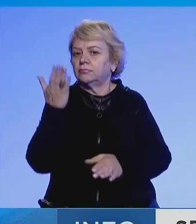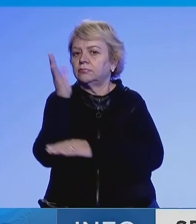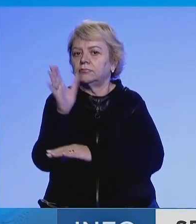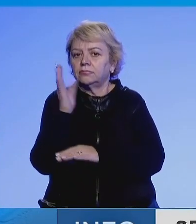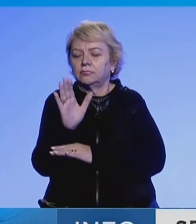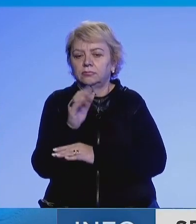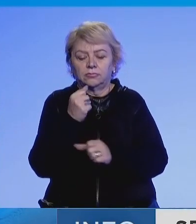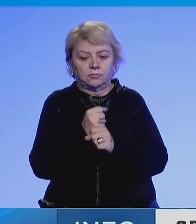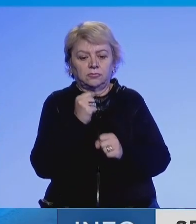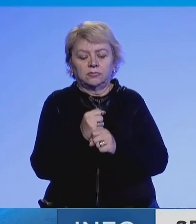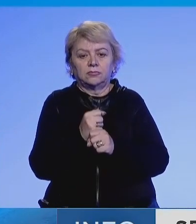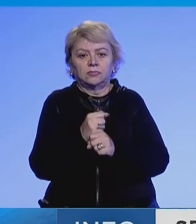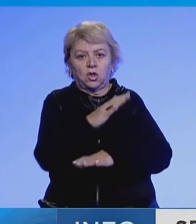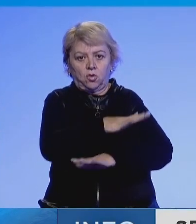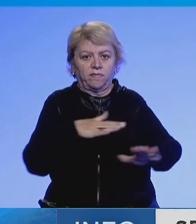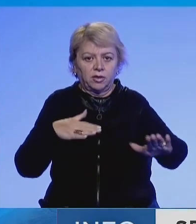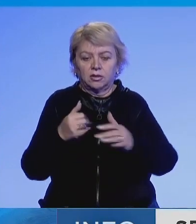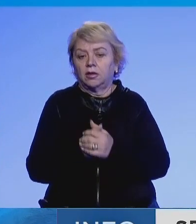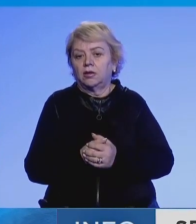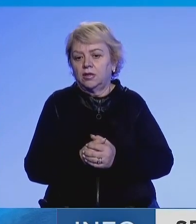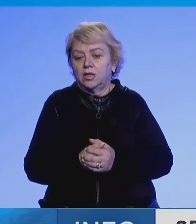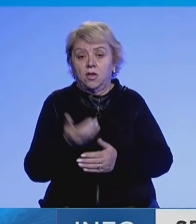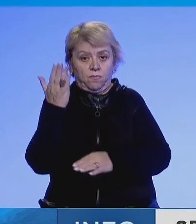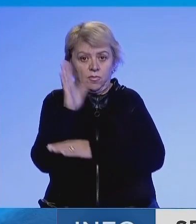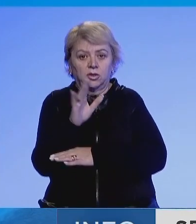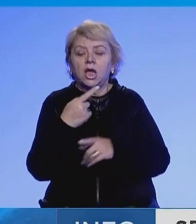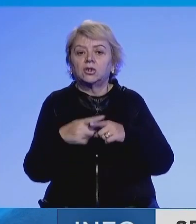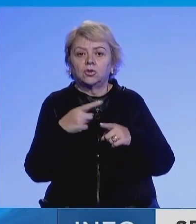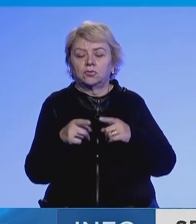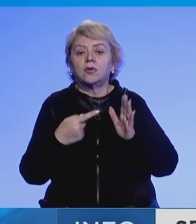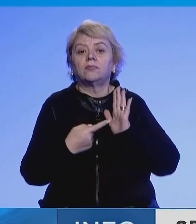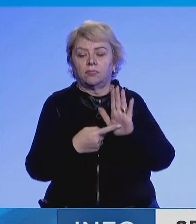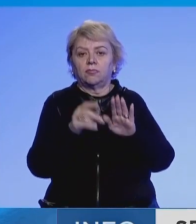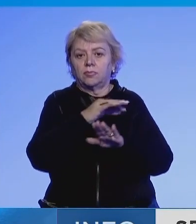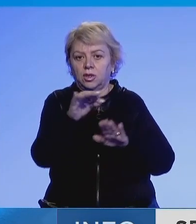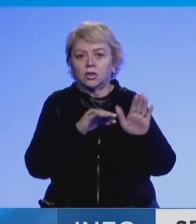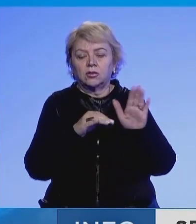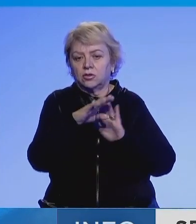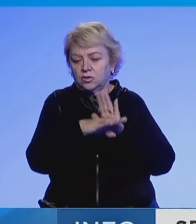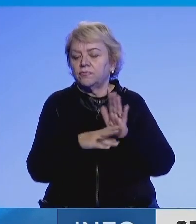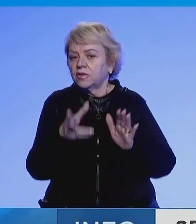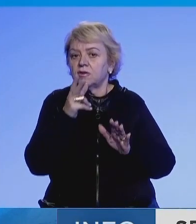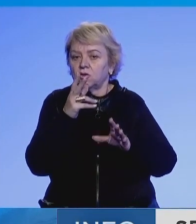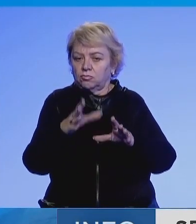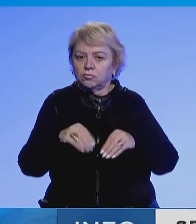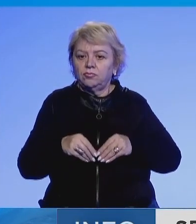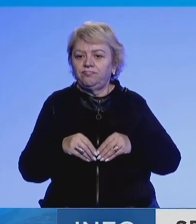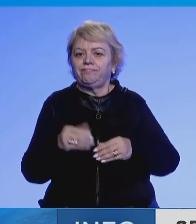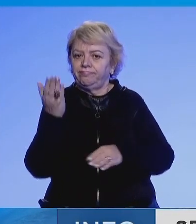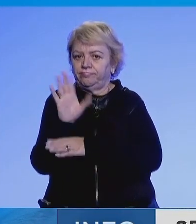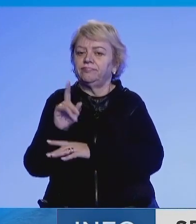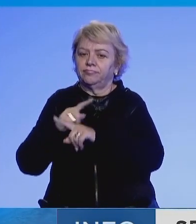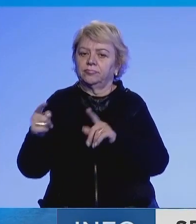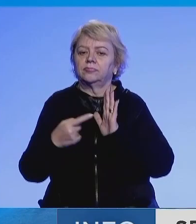gjatëpunimeve të seansës e kuvendit. Dresa pozitaj ka rësituar pre e kligjin dhe ka kërkuar miratimin e ti, ishte opozita jo që